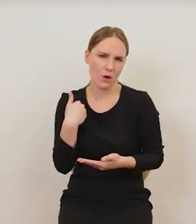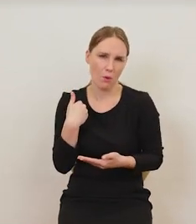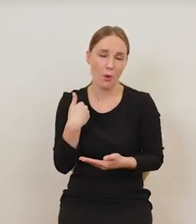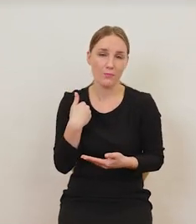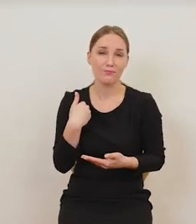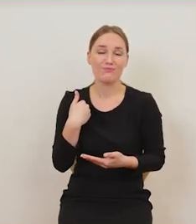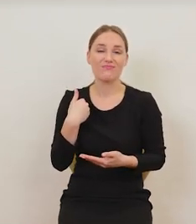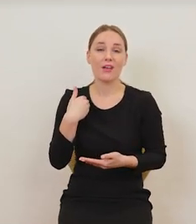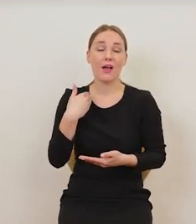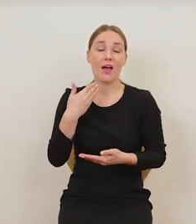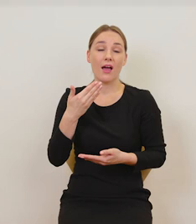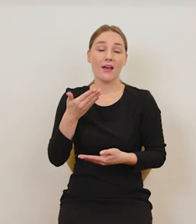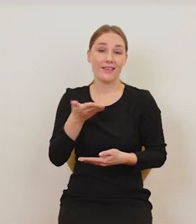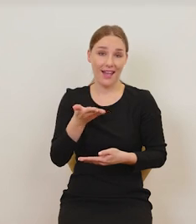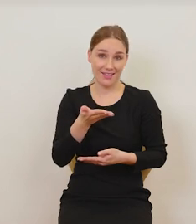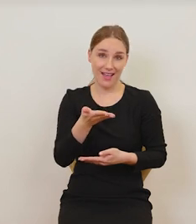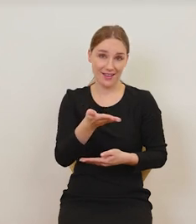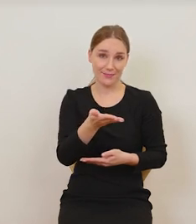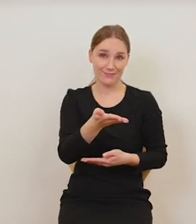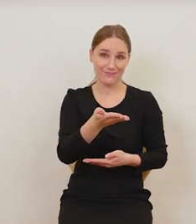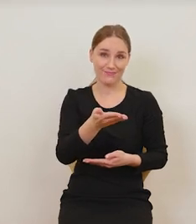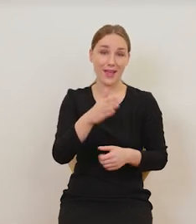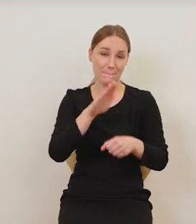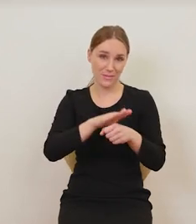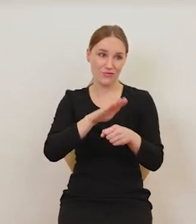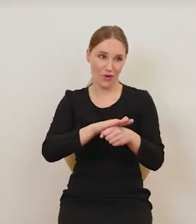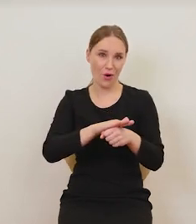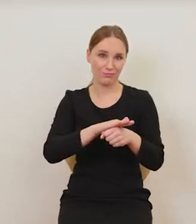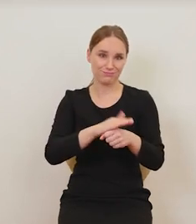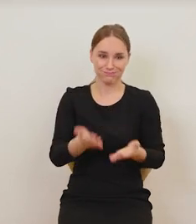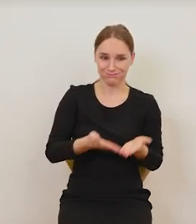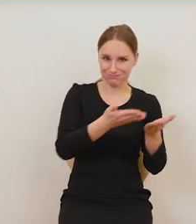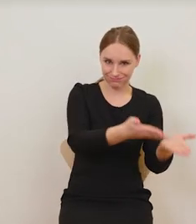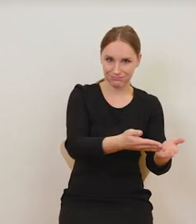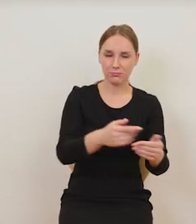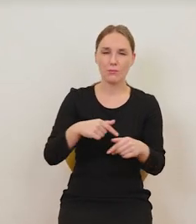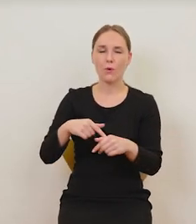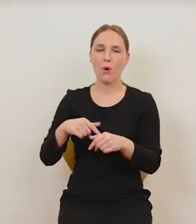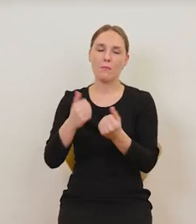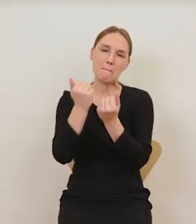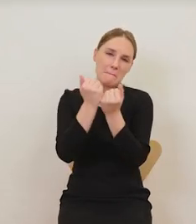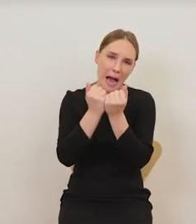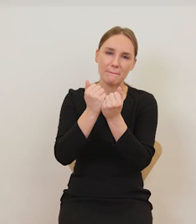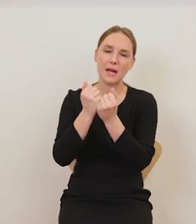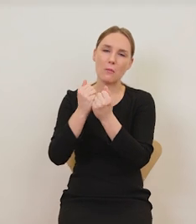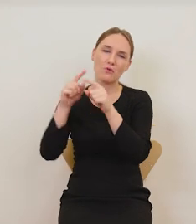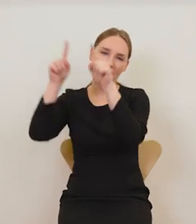że kelner podający piwo zakreślał na tabliczce czy na karteczce